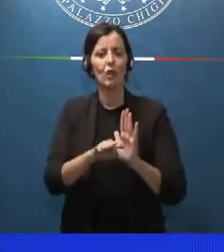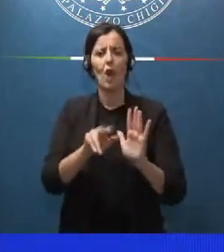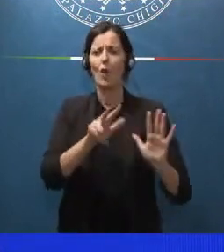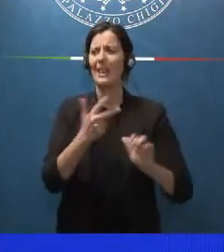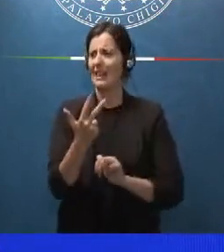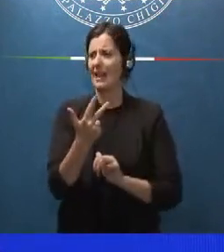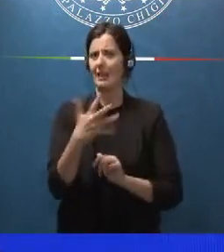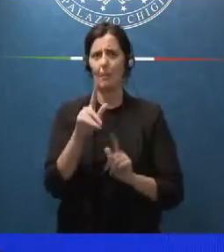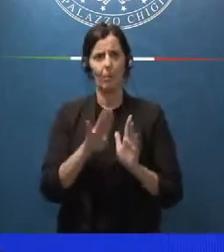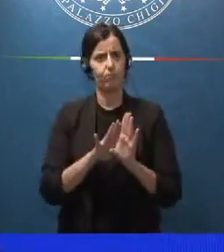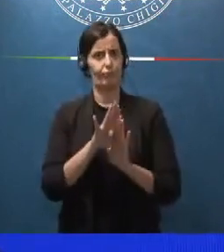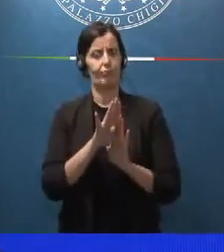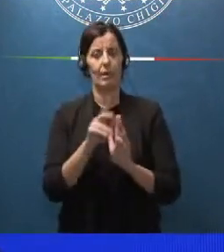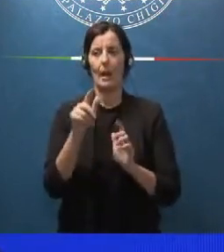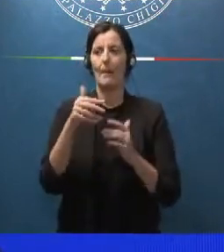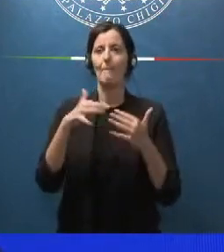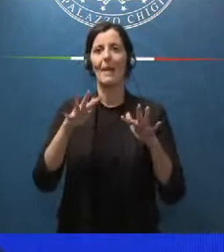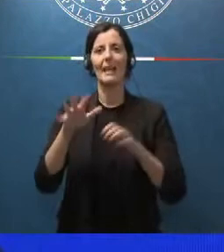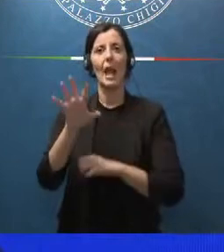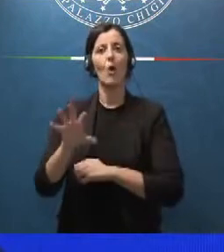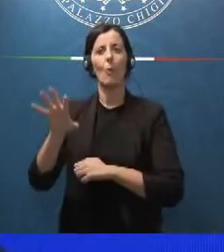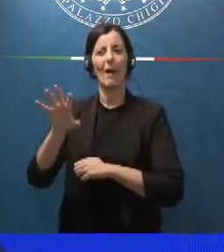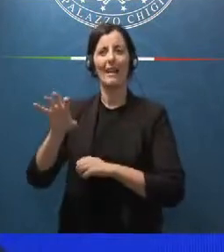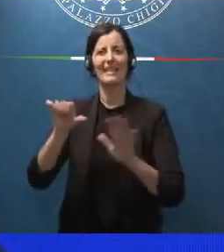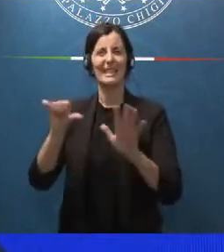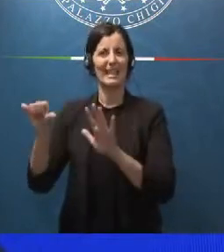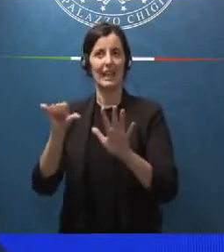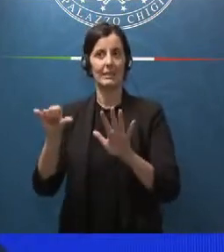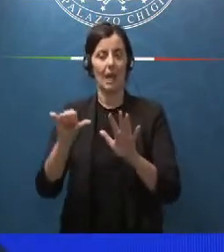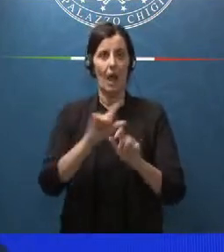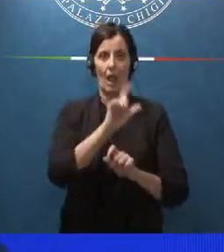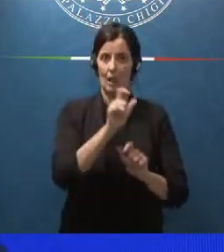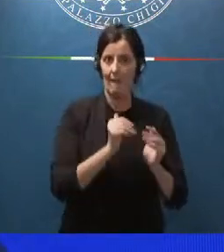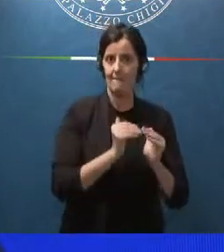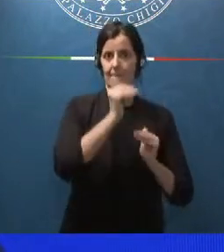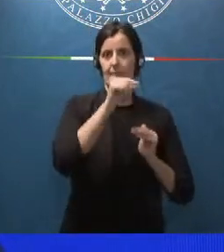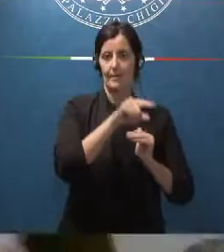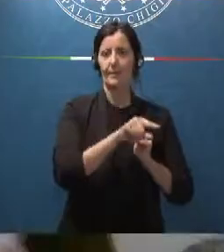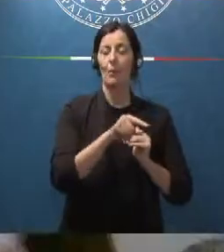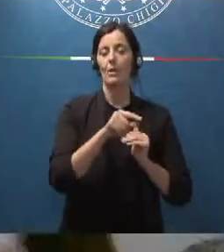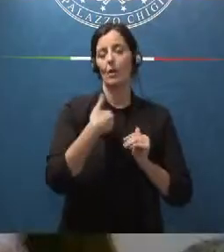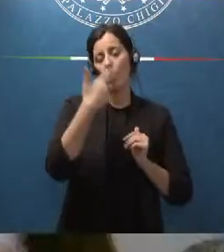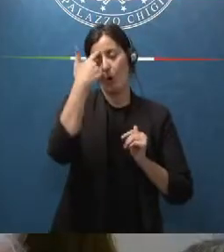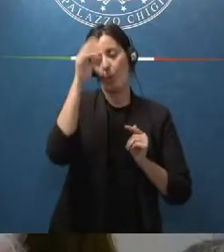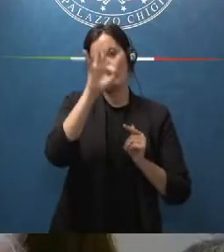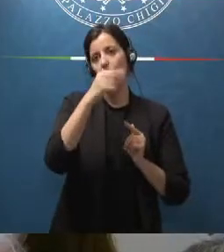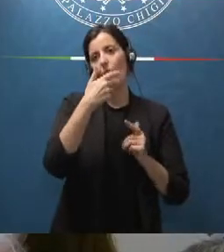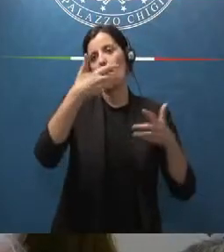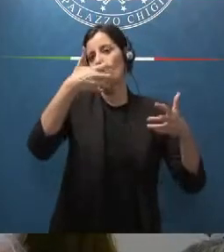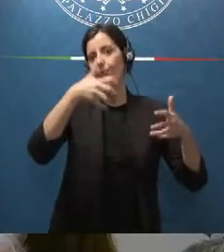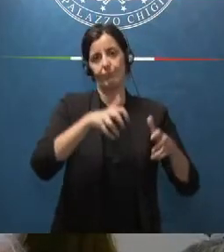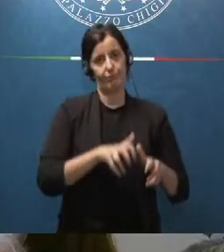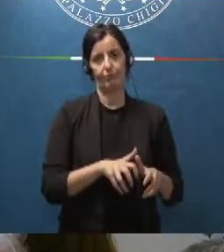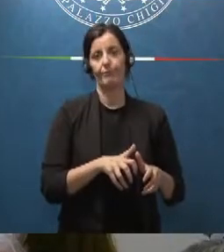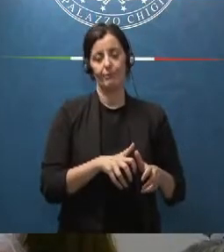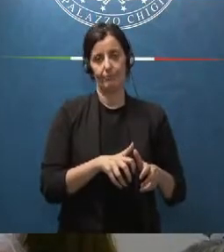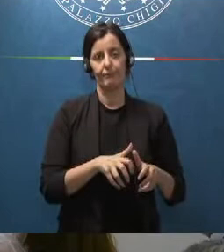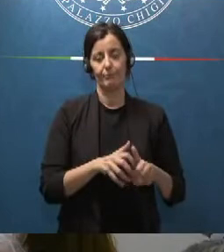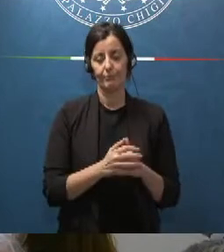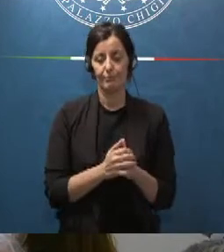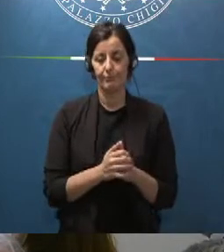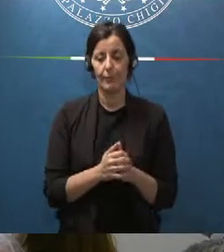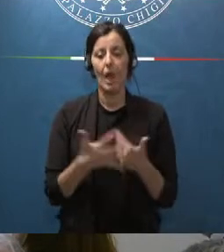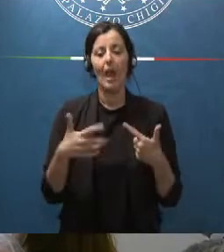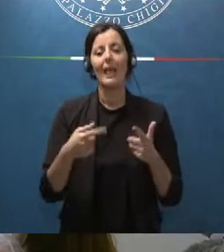la media europea è di 66 noi ci proponiamo di ridurre notevolmente questo percorso e questo